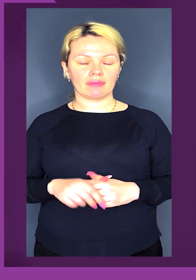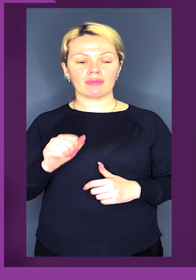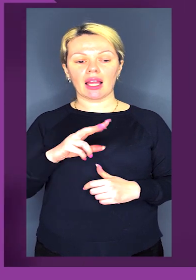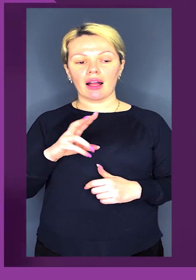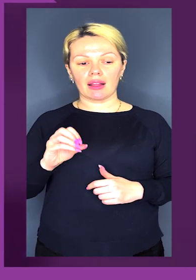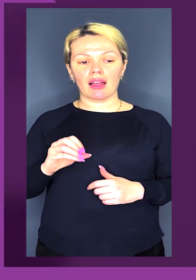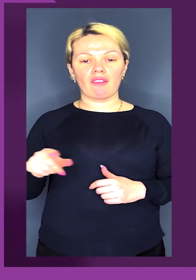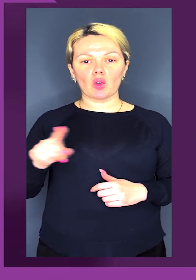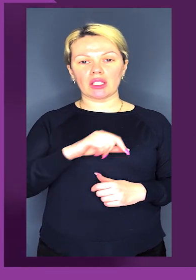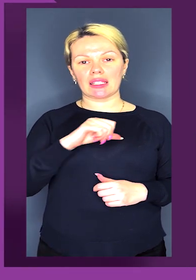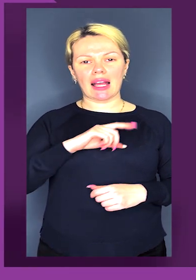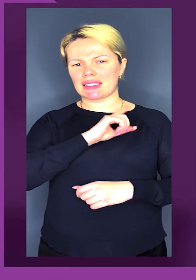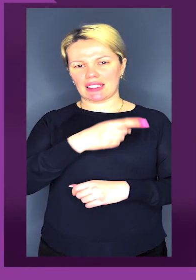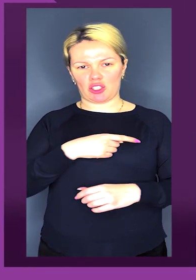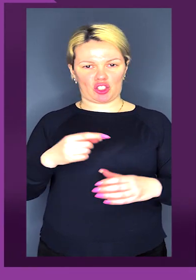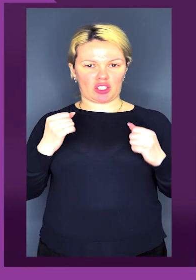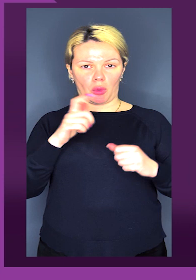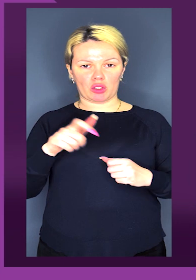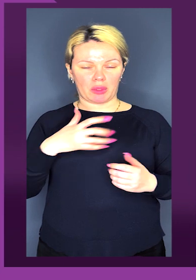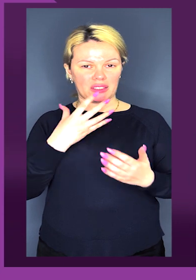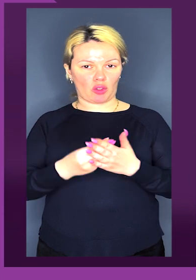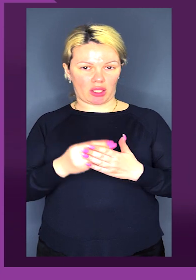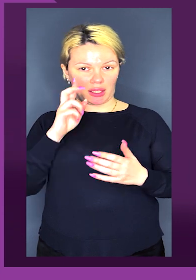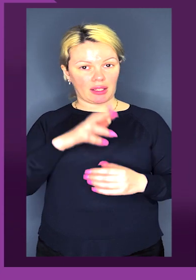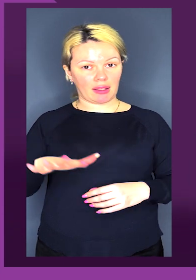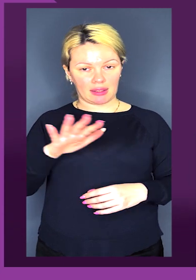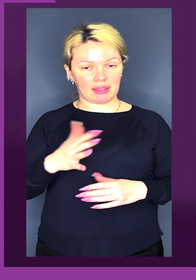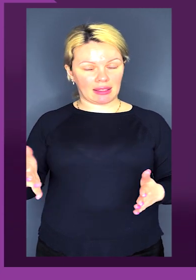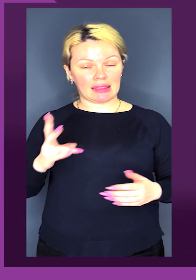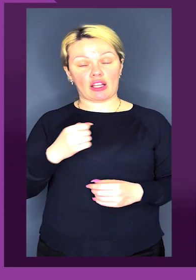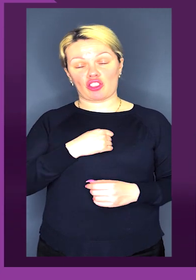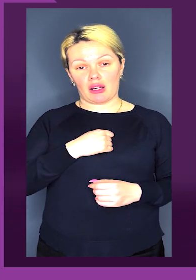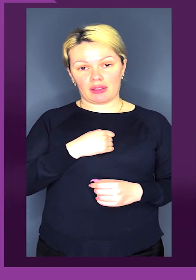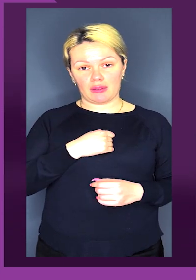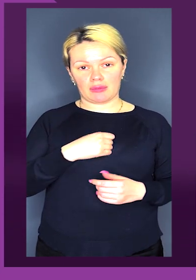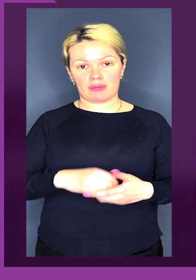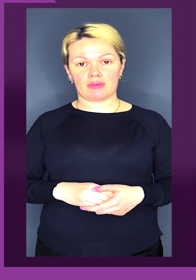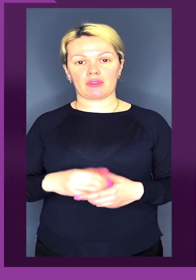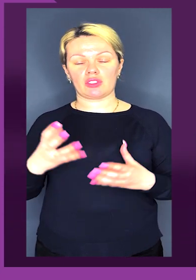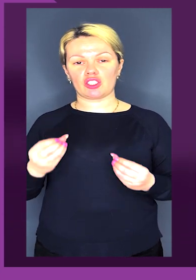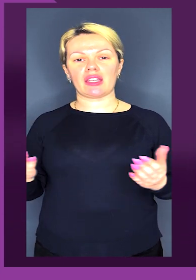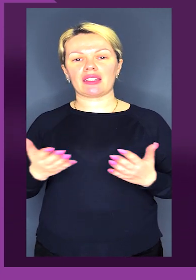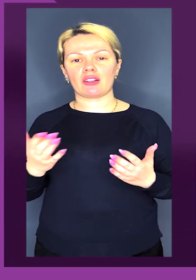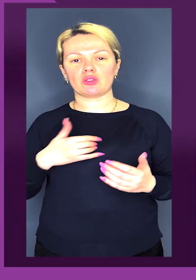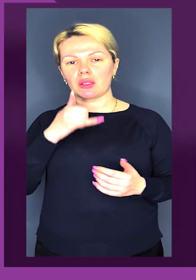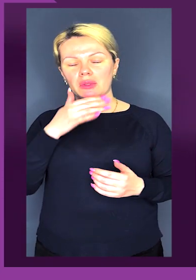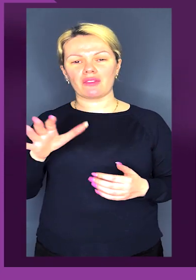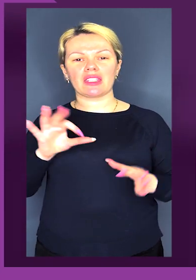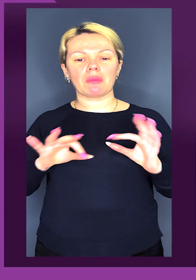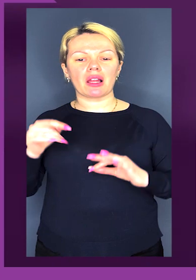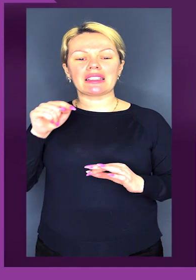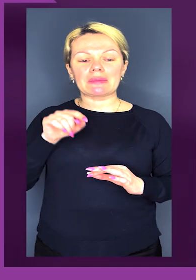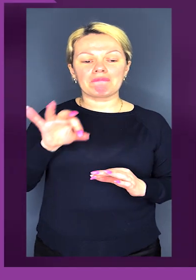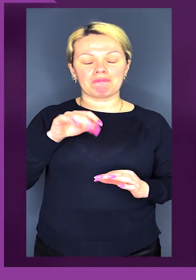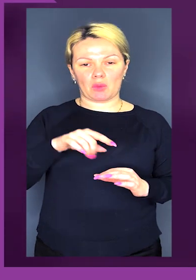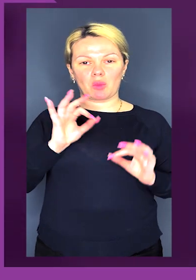Але вони найсильніші спортсмени з своєї країни, на жаль. І ще якось я не зміг підібрати